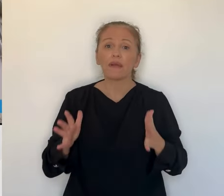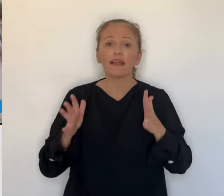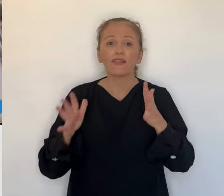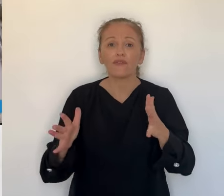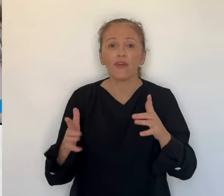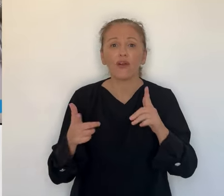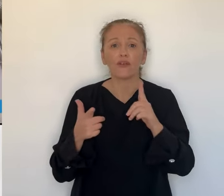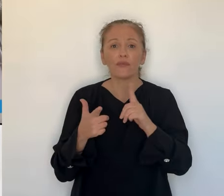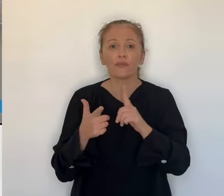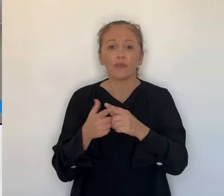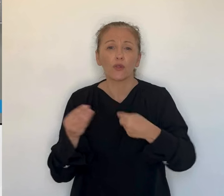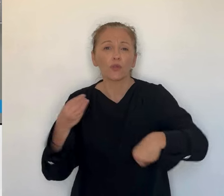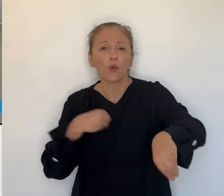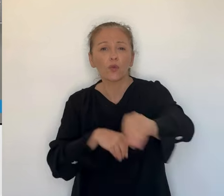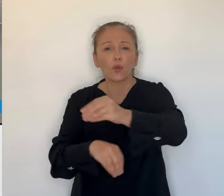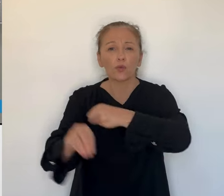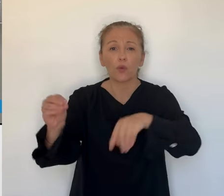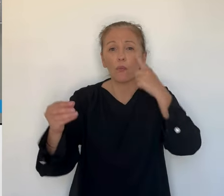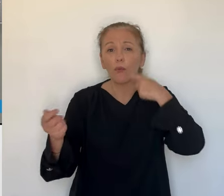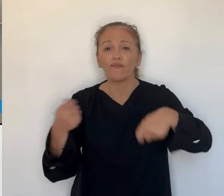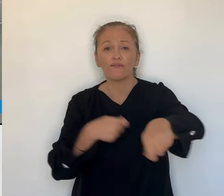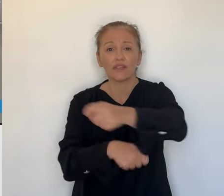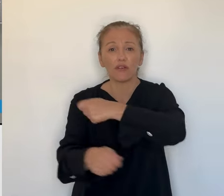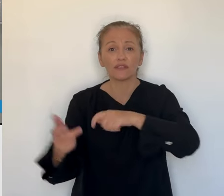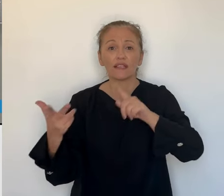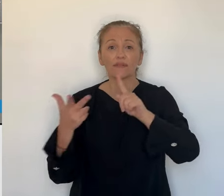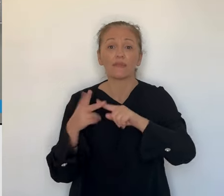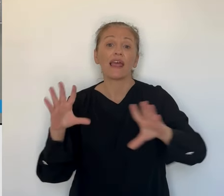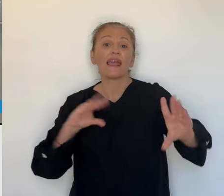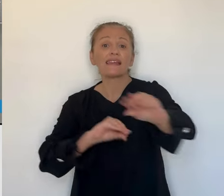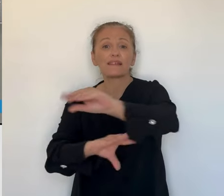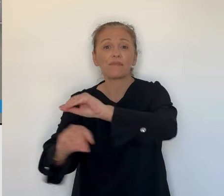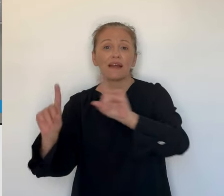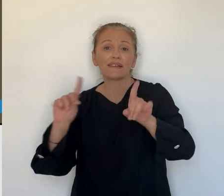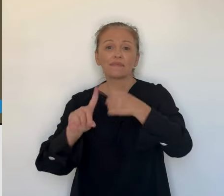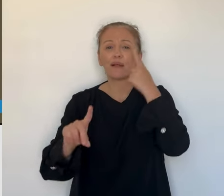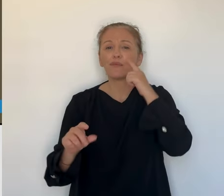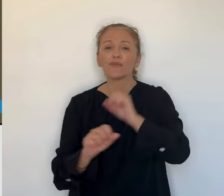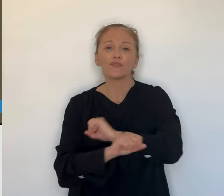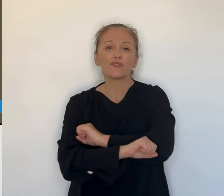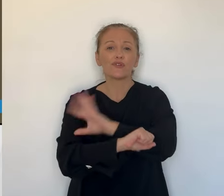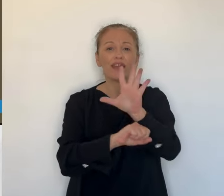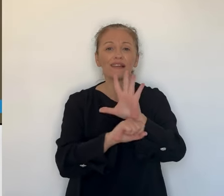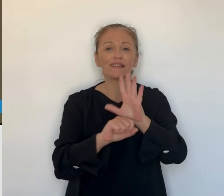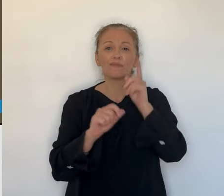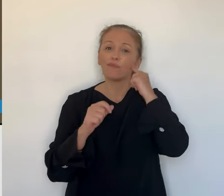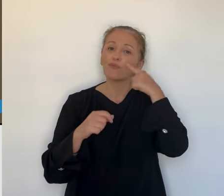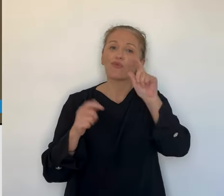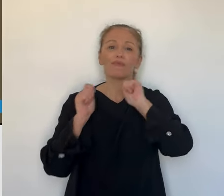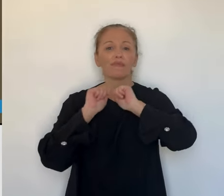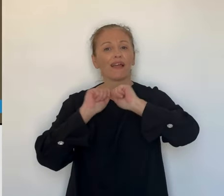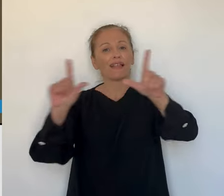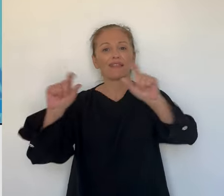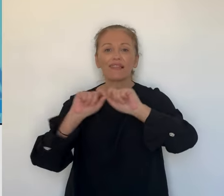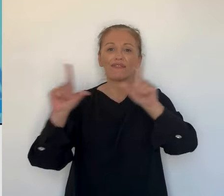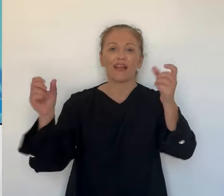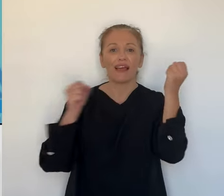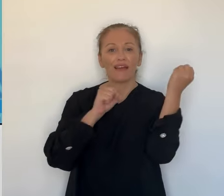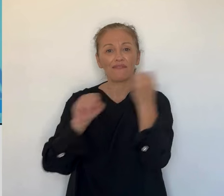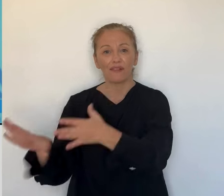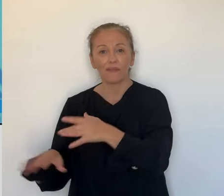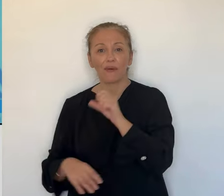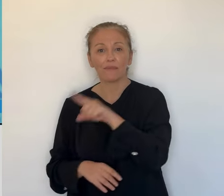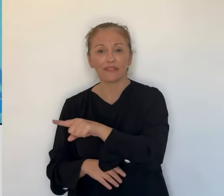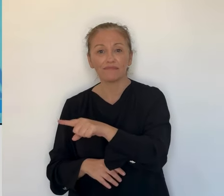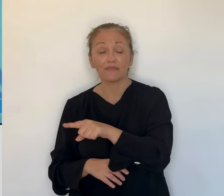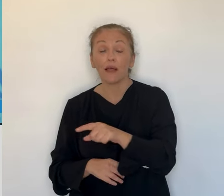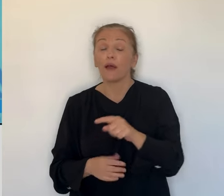organisationnelles importantes, l'évêché a pris l'initiative de créer le site internet lepapeancorse.coursia. Appel au bénévolat, au don